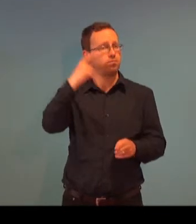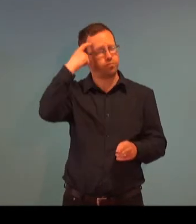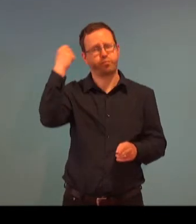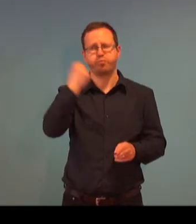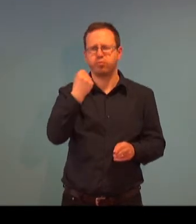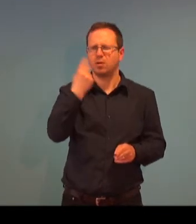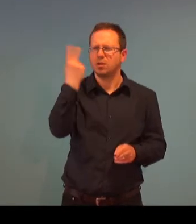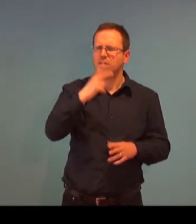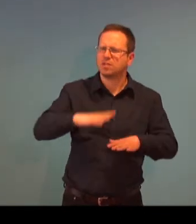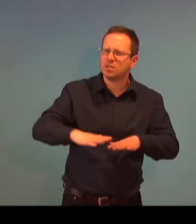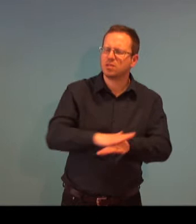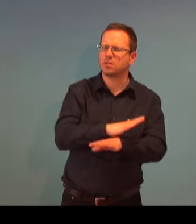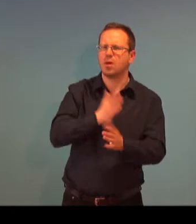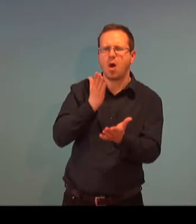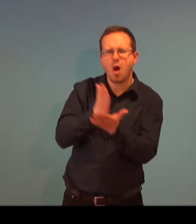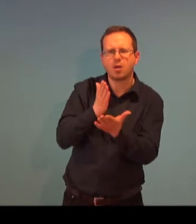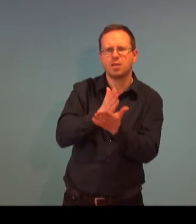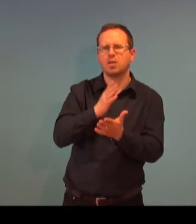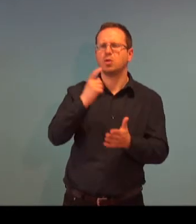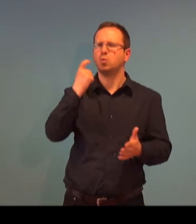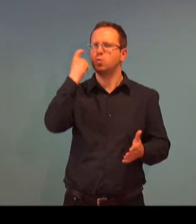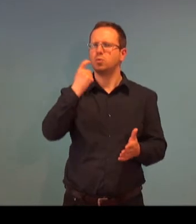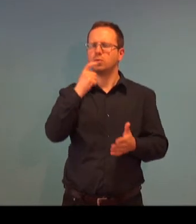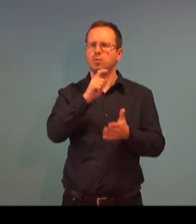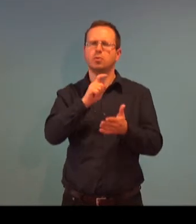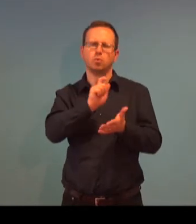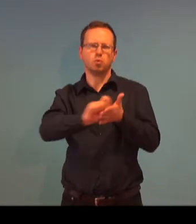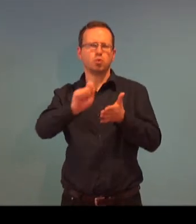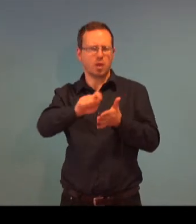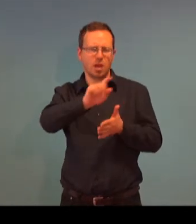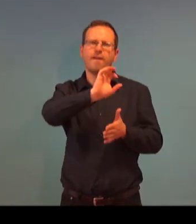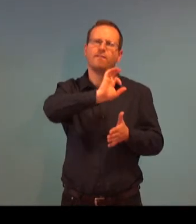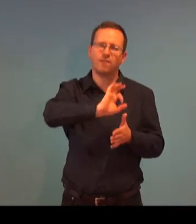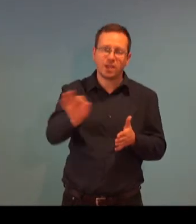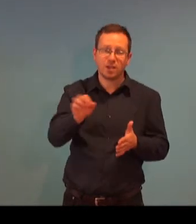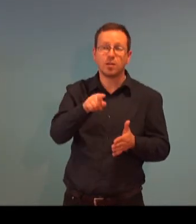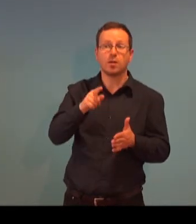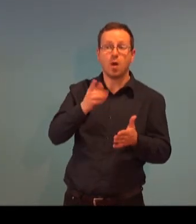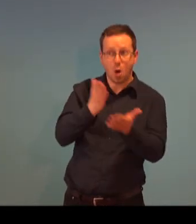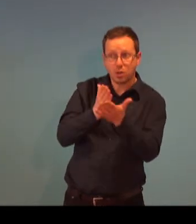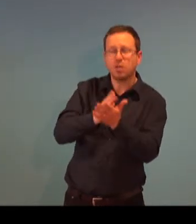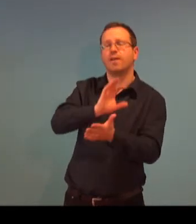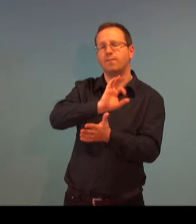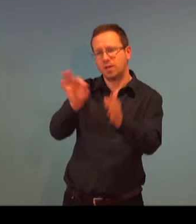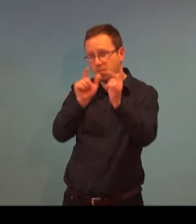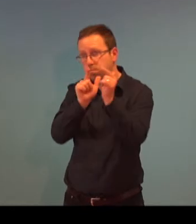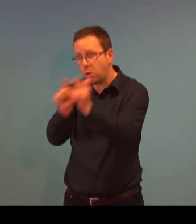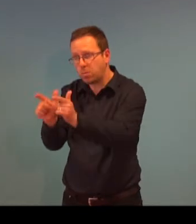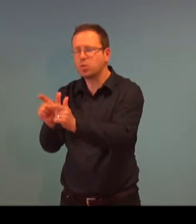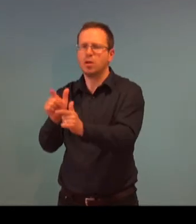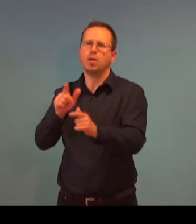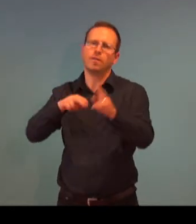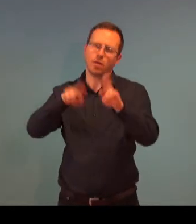pokud tam je úředník, která má zájem, aby se na přípravu v práci dostal,